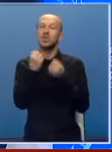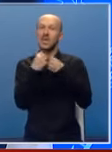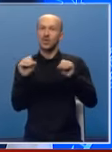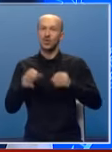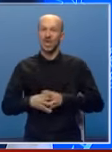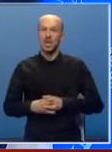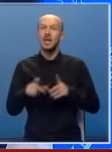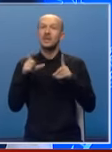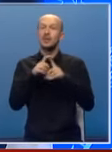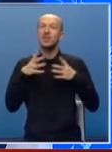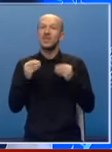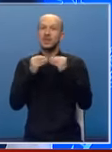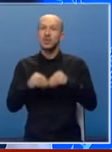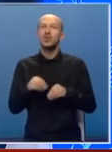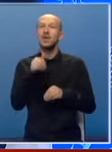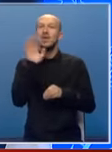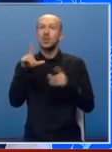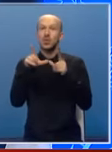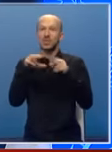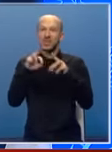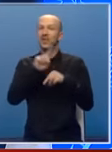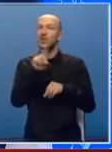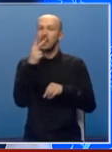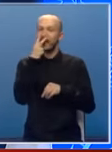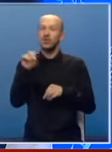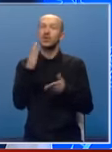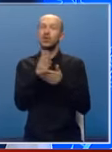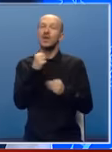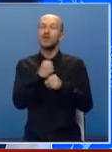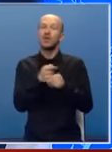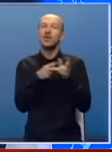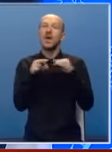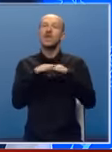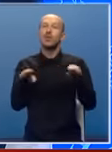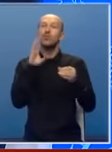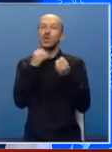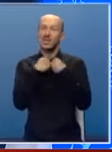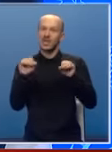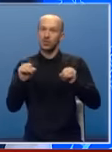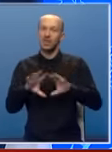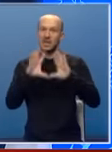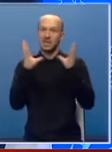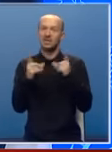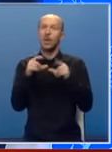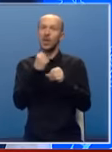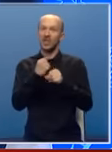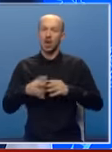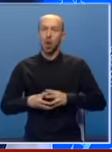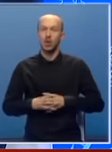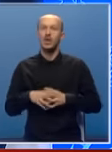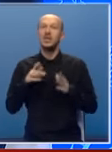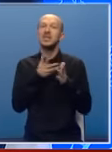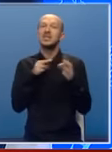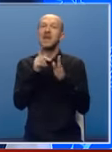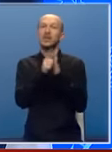Hercegovini, dejtonskim sporazom i njenim ustavom nije predvidjeno da bude formirano na nivou Bosni i Hercegovini. Sve je to urađeno za